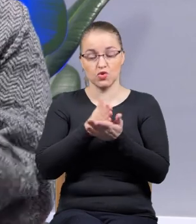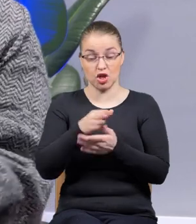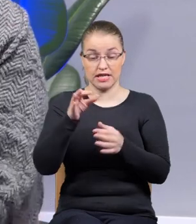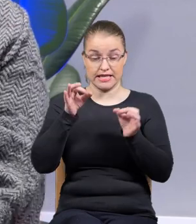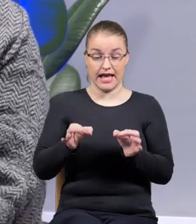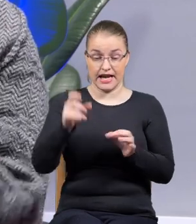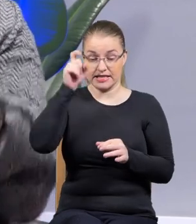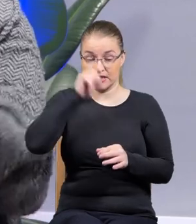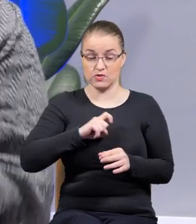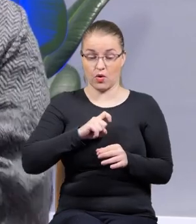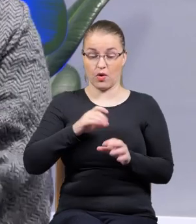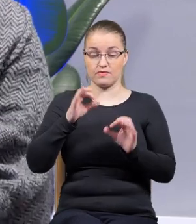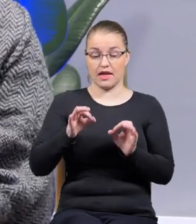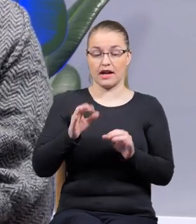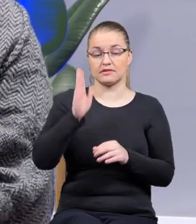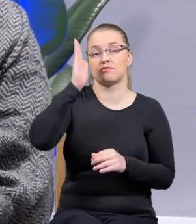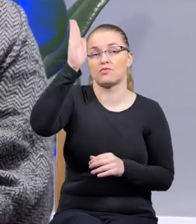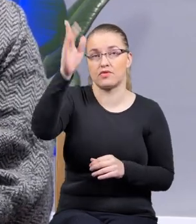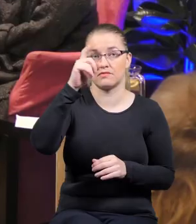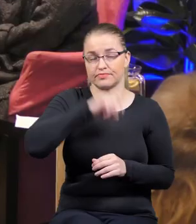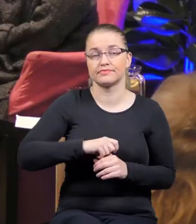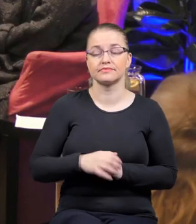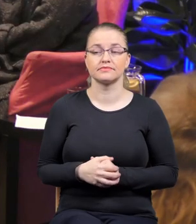złu tu i teraz albo złu przyszłemu.